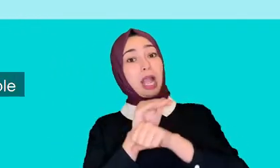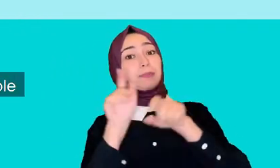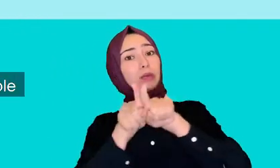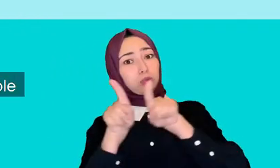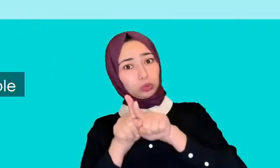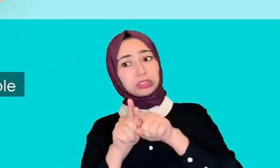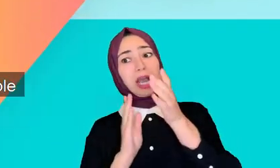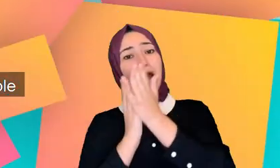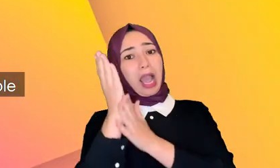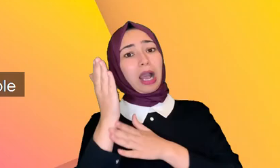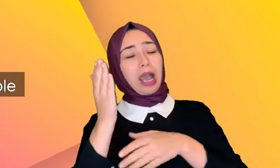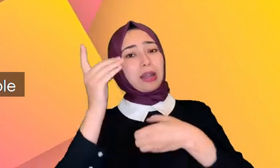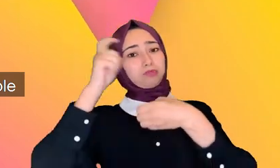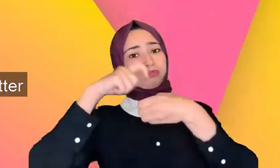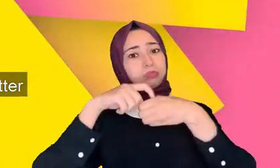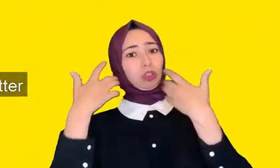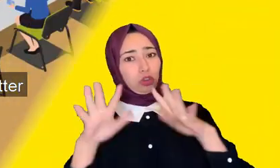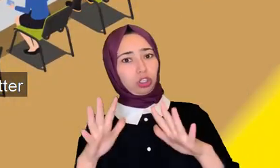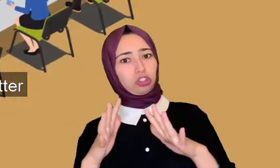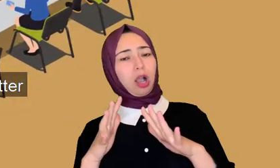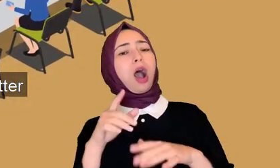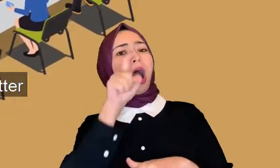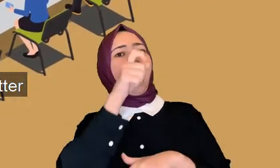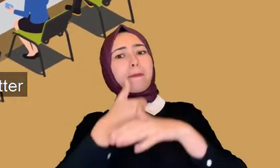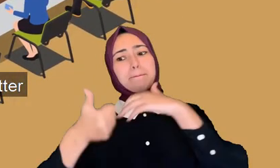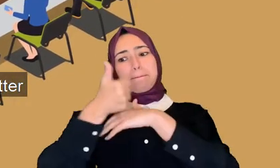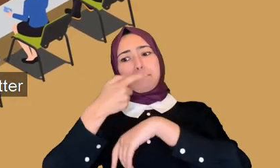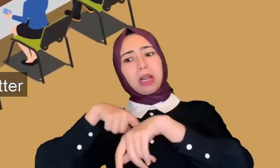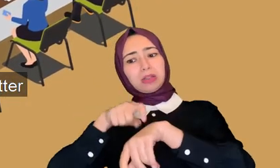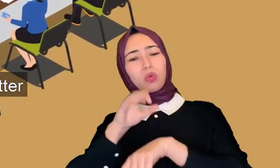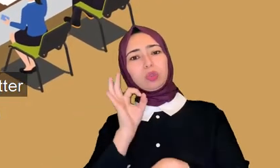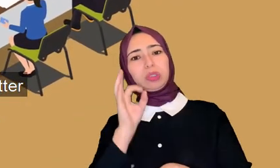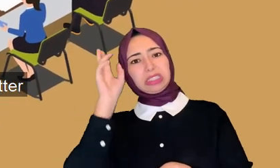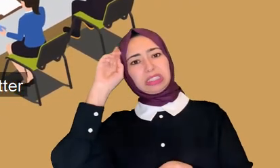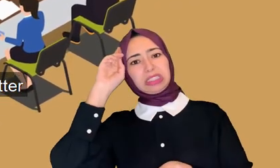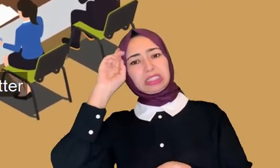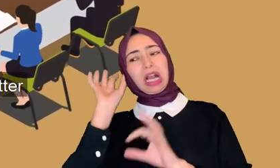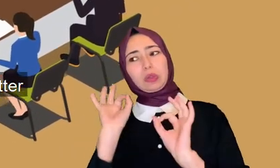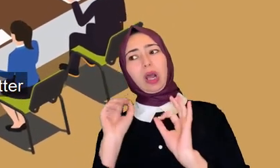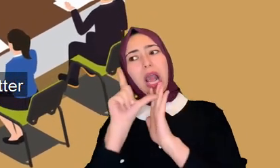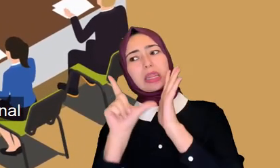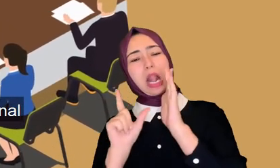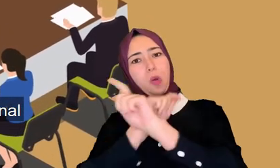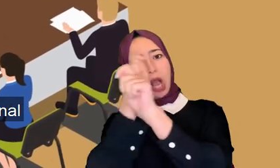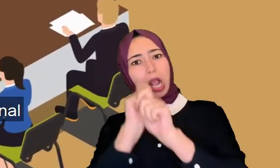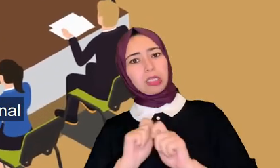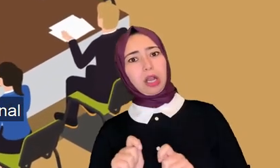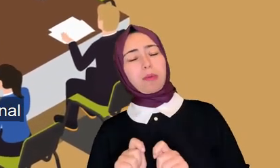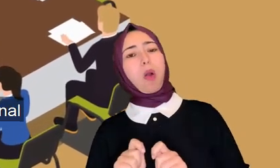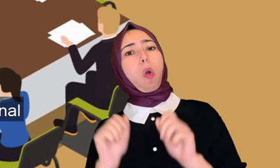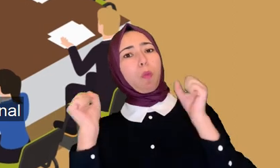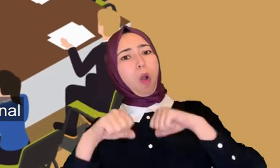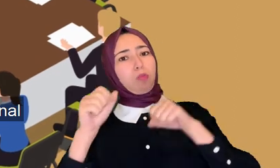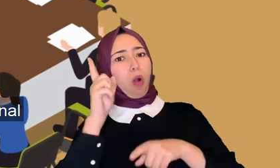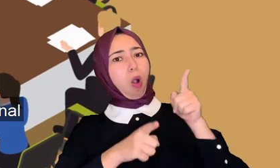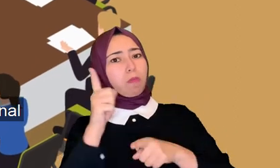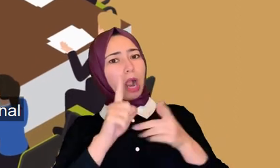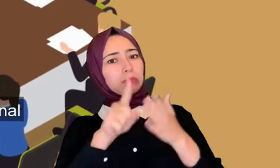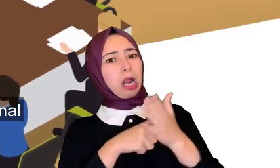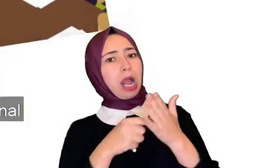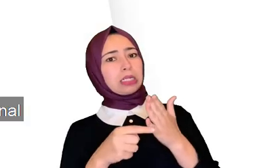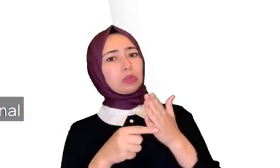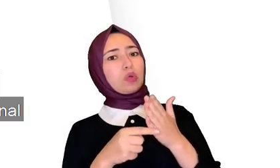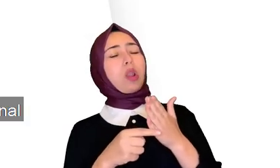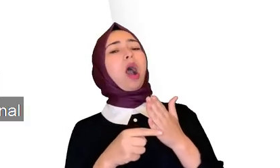العامة وما تلغيش الحق في المشاركة البلدية لقات الكلام اللي في العارضة معقول وقانوني واللي قرارها مهدد بالالغاء